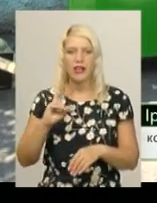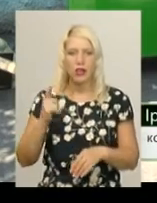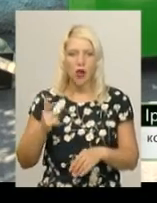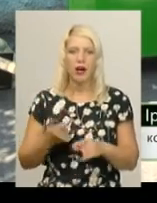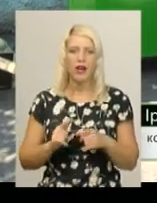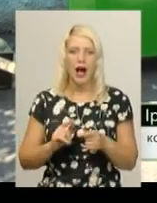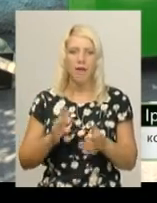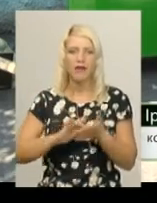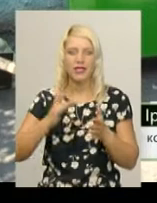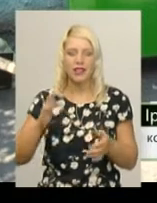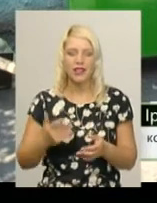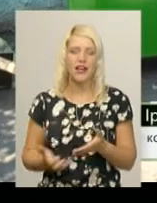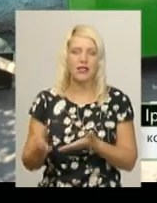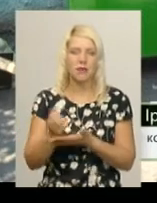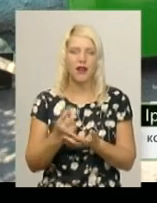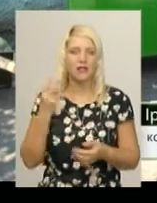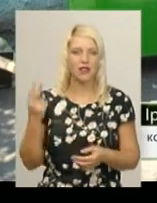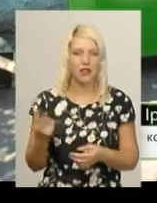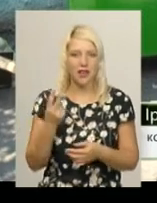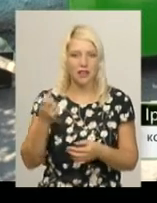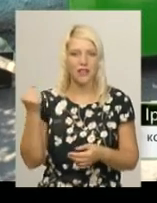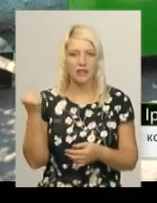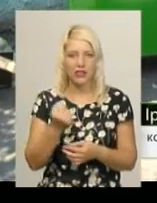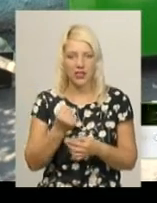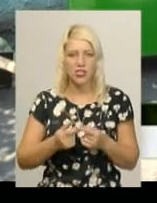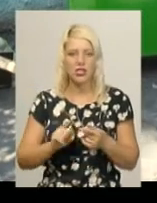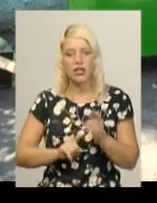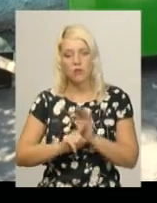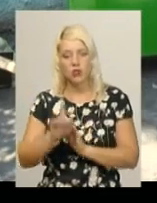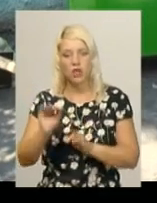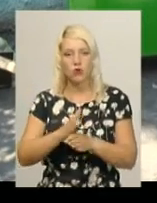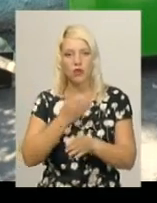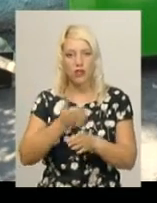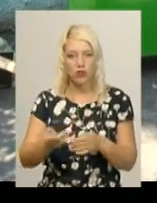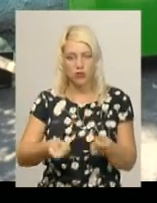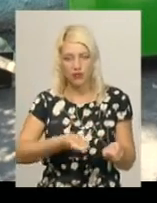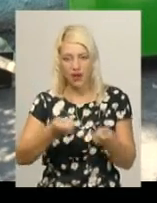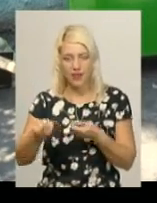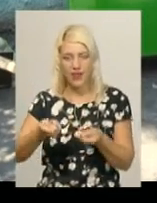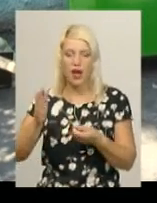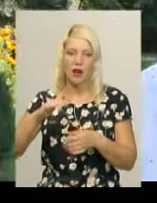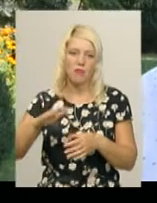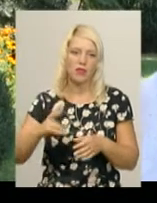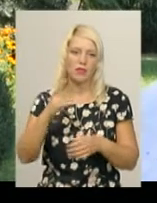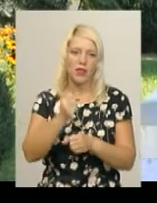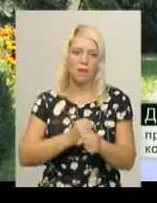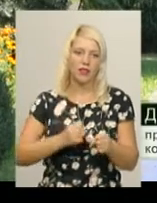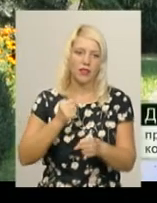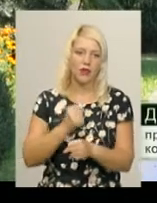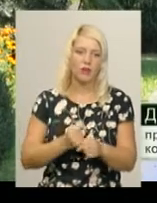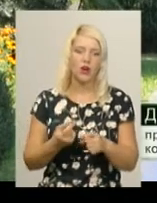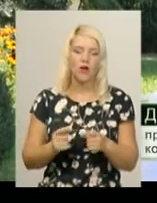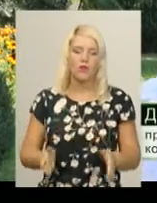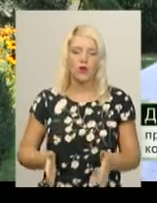сировини. Збирають скло двічі на тиждень. Спочатку його відвозять на сортування, після чого передають на переробку. Контейнери ми